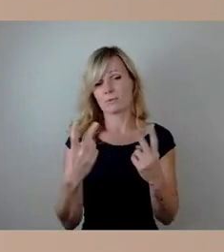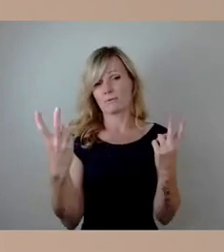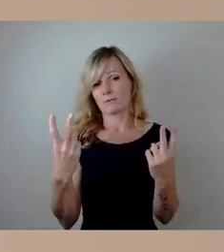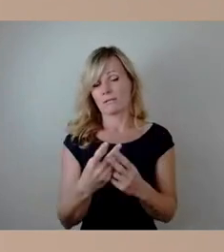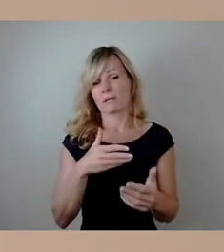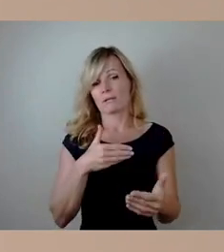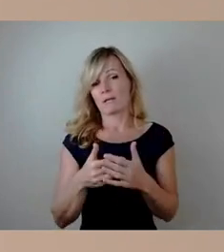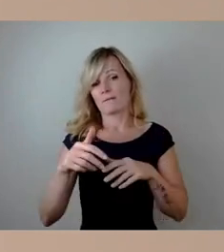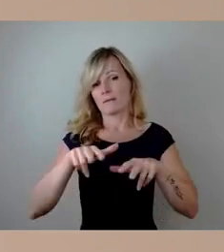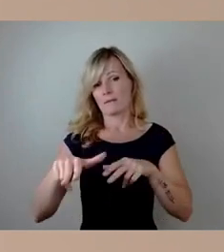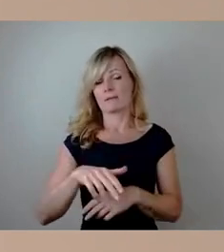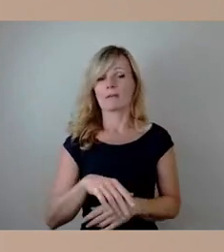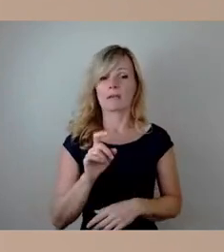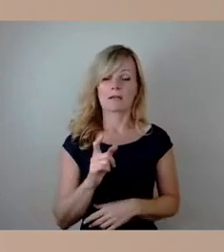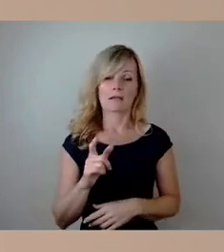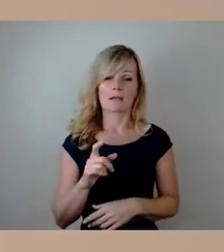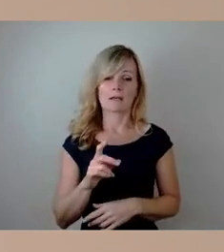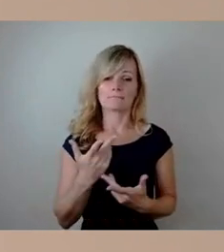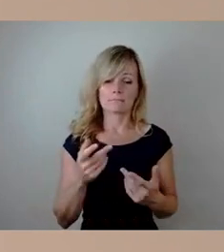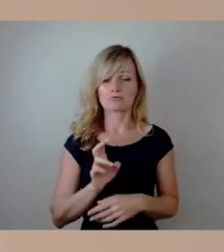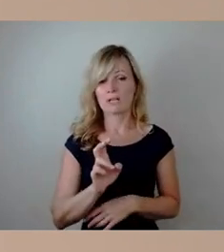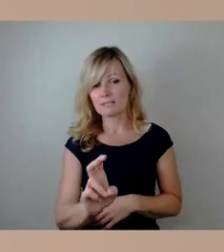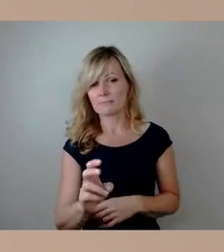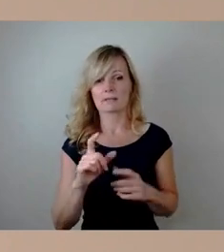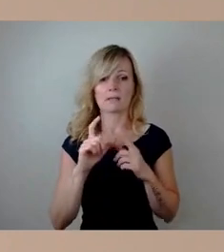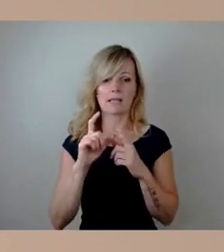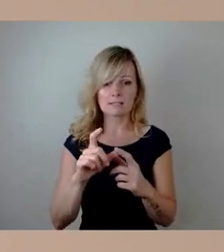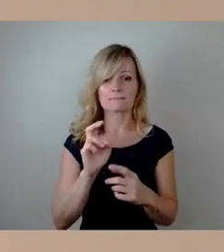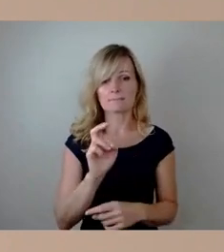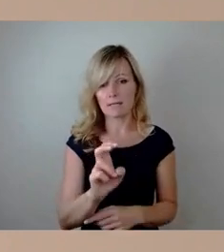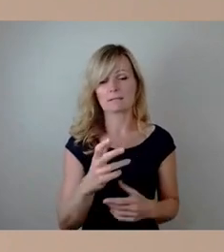der S-Bahn oder eben mit der Straßenbahn. Deshalb haben wir ja auch die